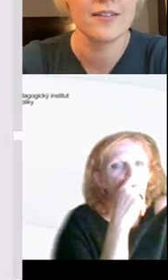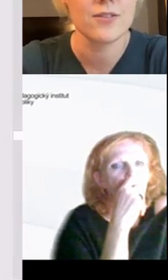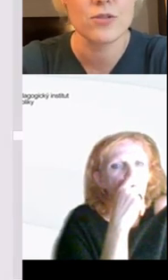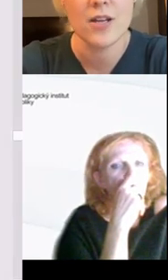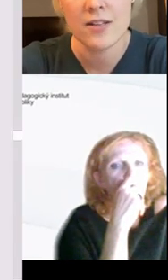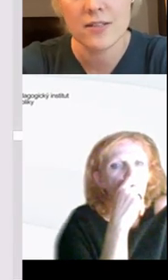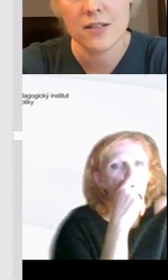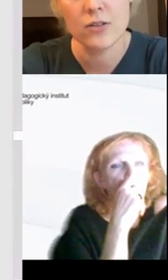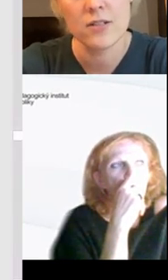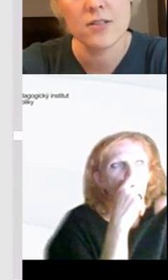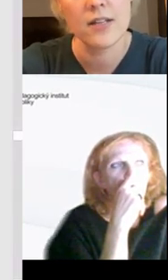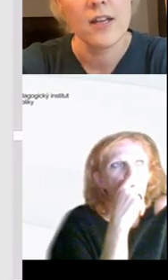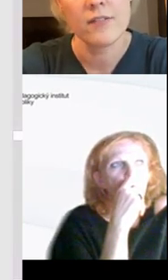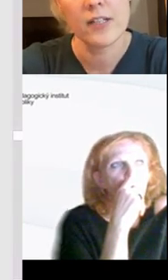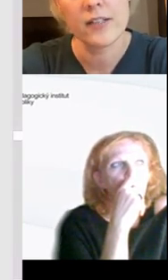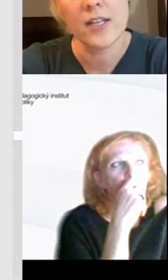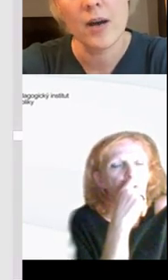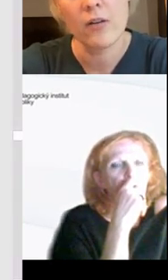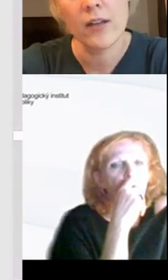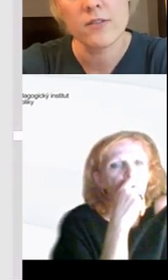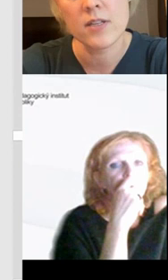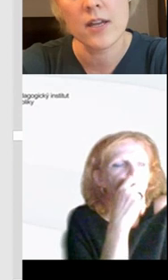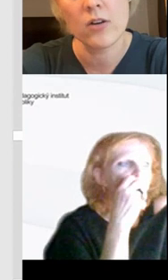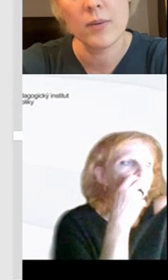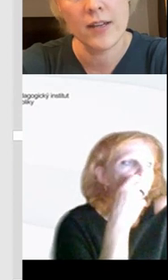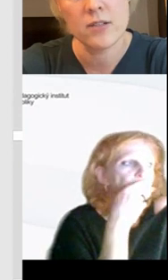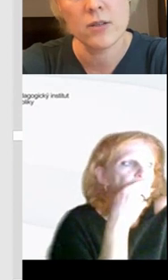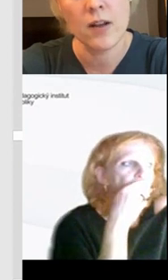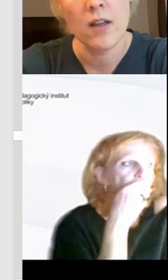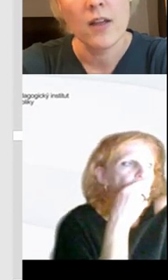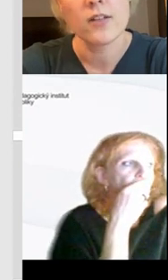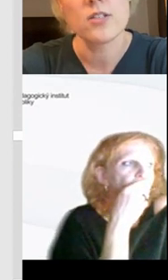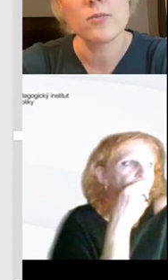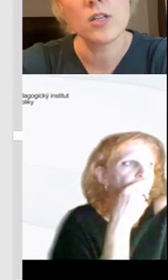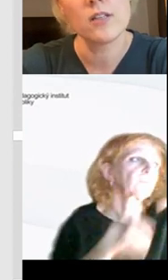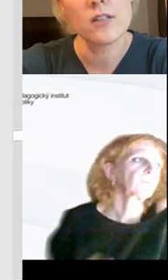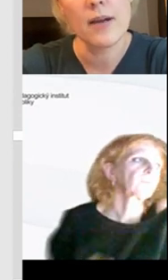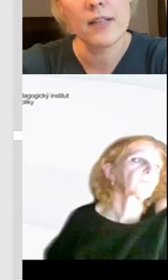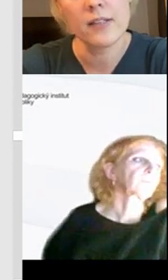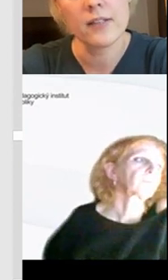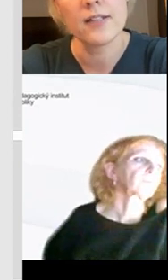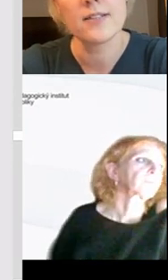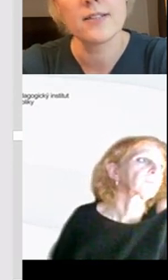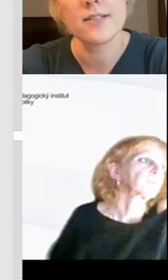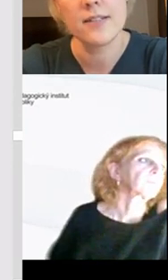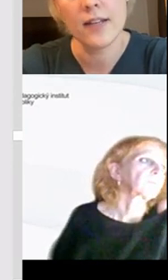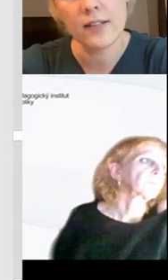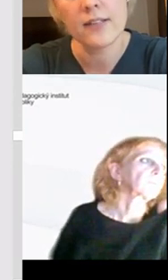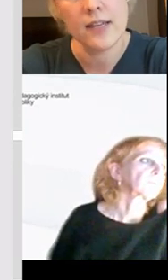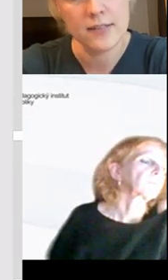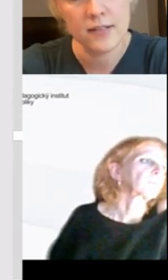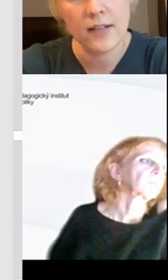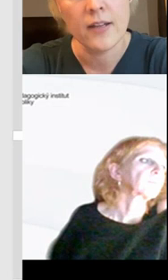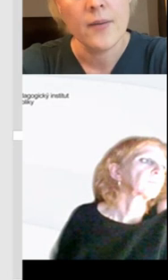kdo nezdílí na sociálních sítích, kdo nezdílí v digitálním a online světě, jako by neexistoval. Takže samozřejmě ty děti mají tendence